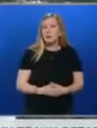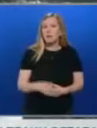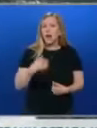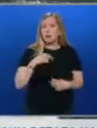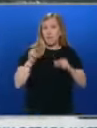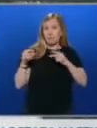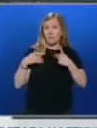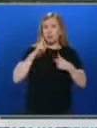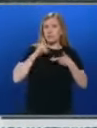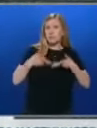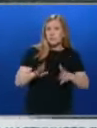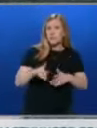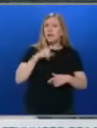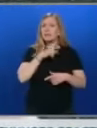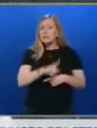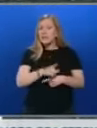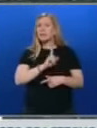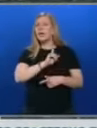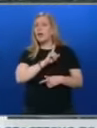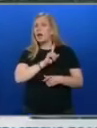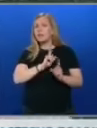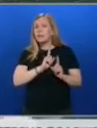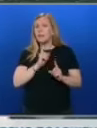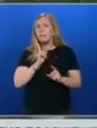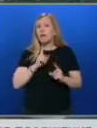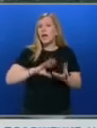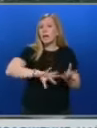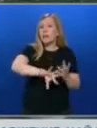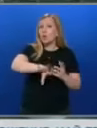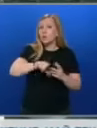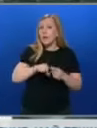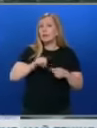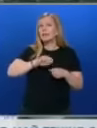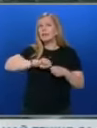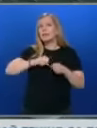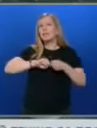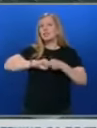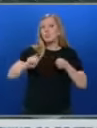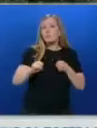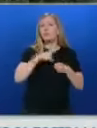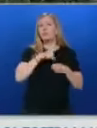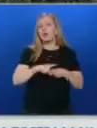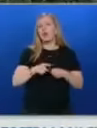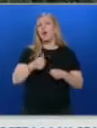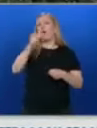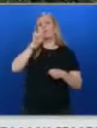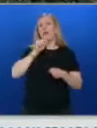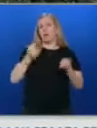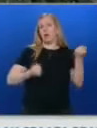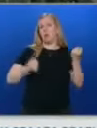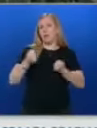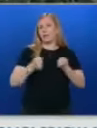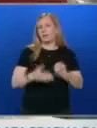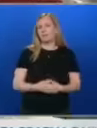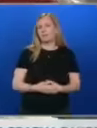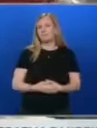Казвам на сина си. Те си разбойници, като не можаха да я откраднат или изпотрошат, я отдавиха. В домовете